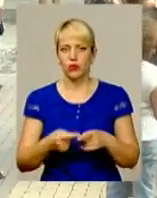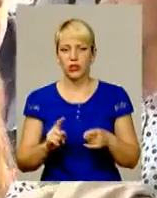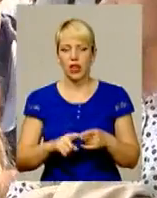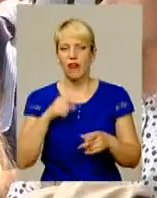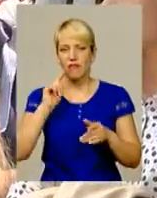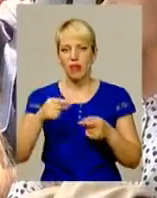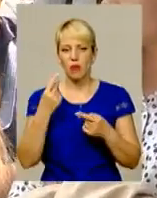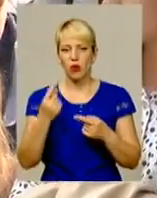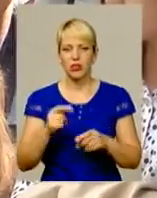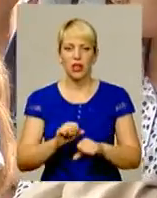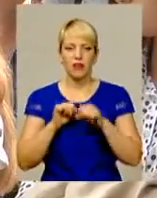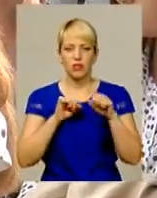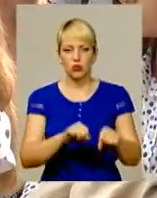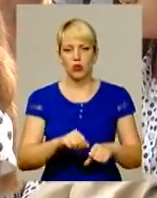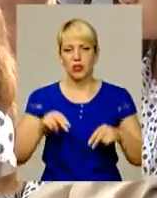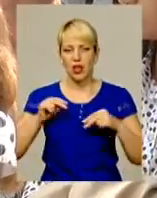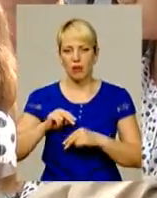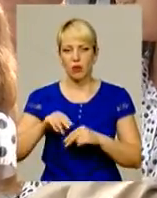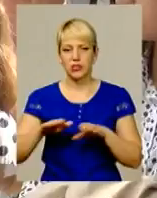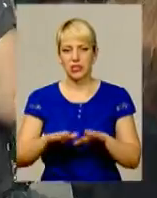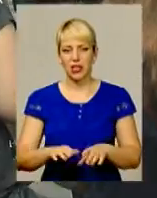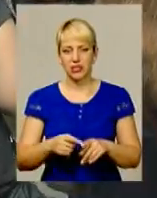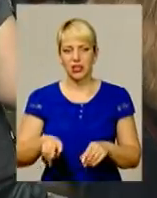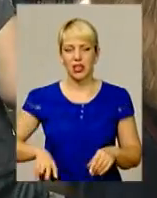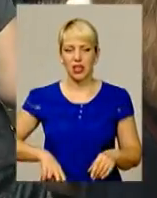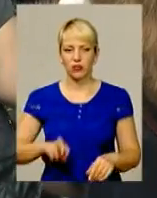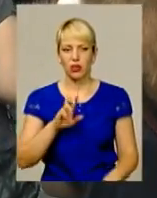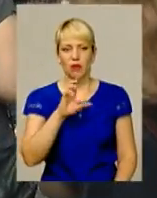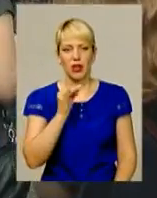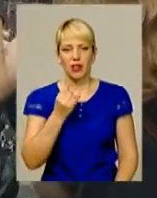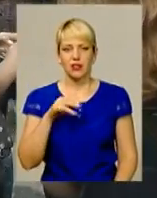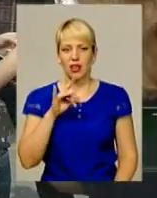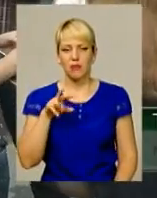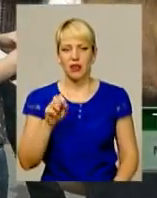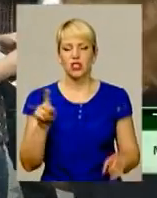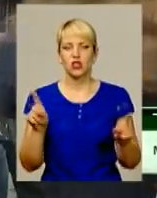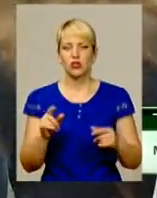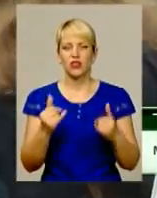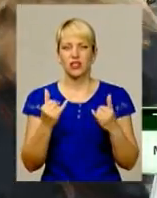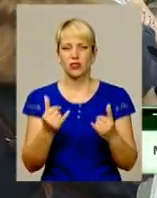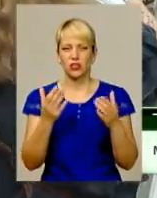– відстояти на посаді директора Броніславу Бейдерман. Те, що відбувається на сьогоднішній день,